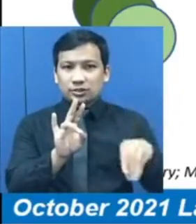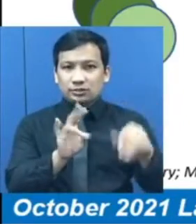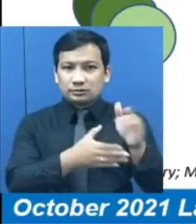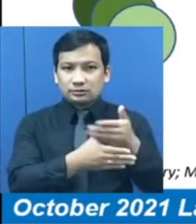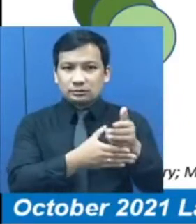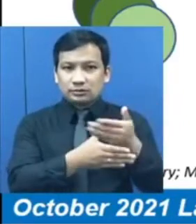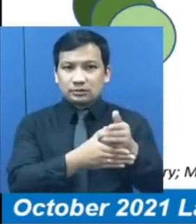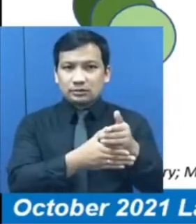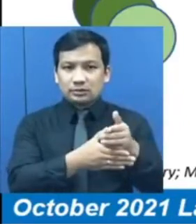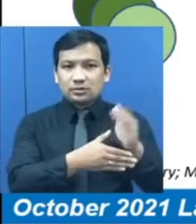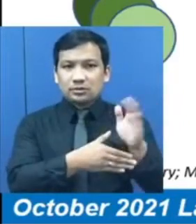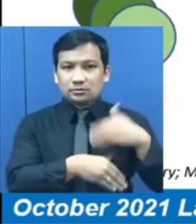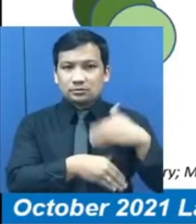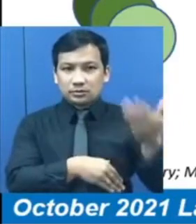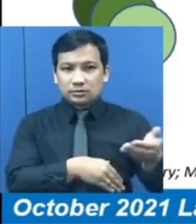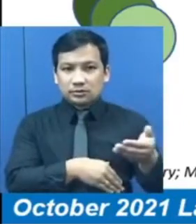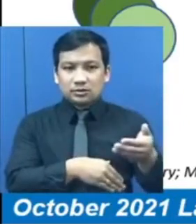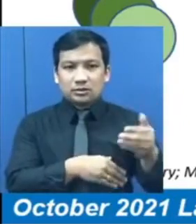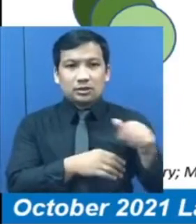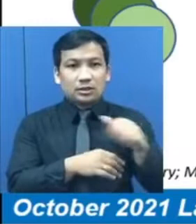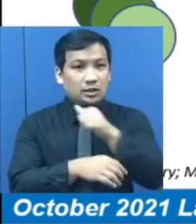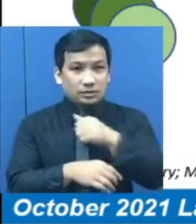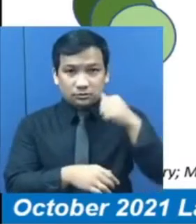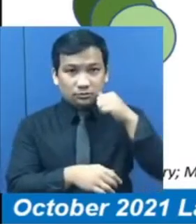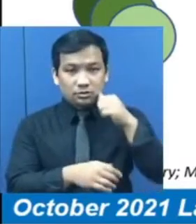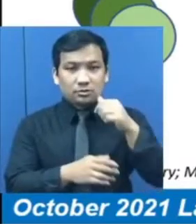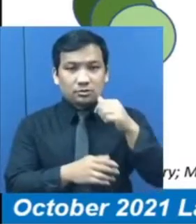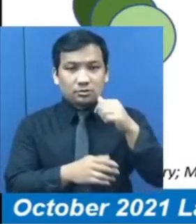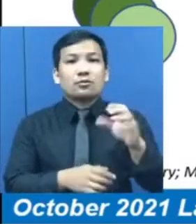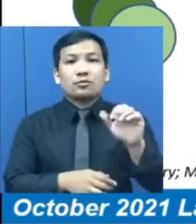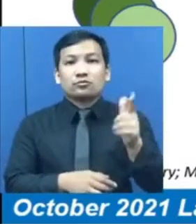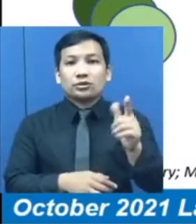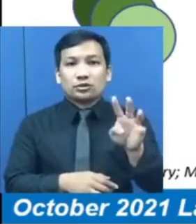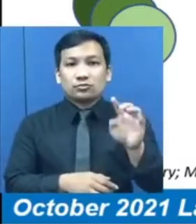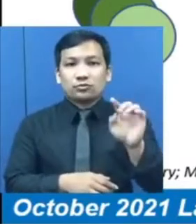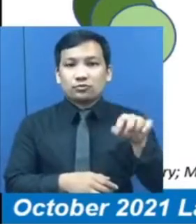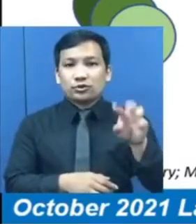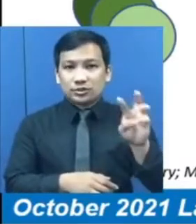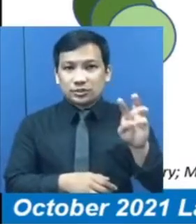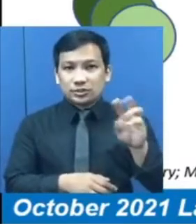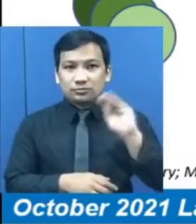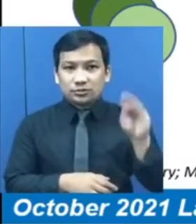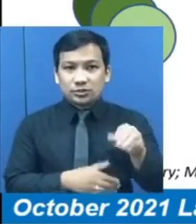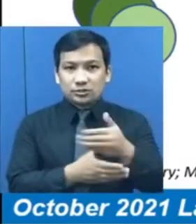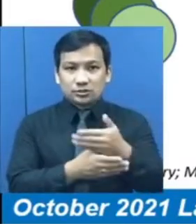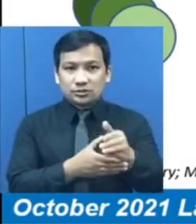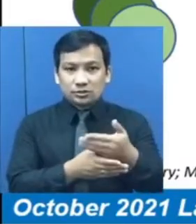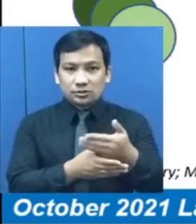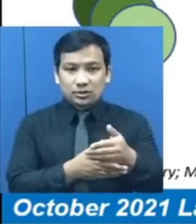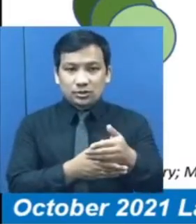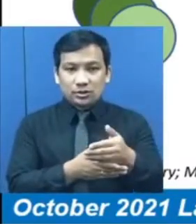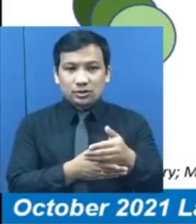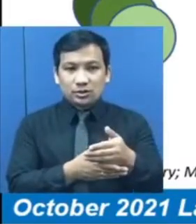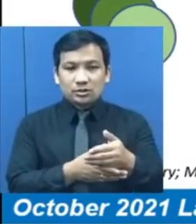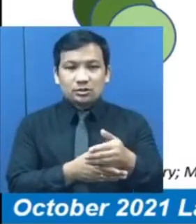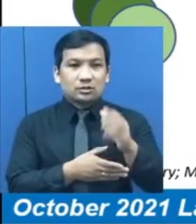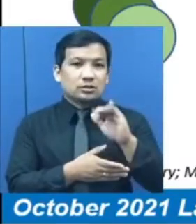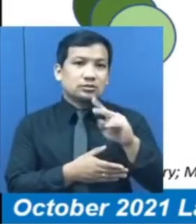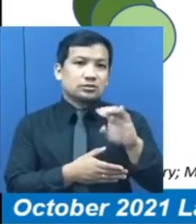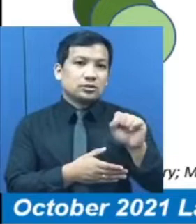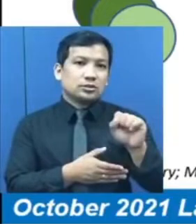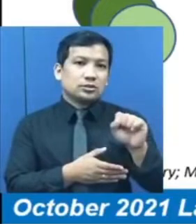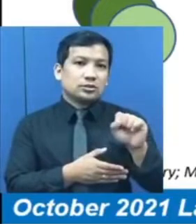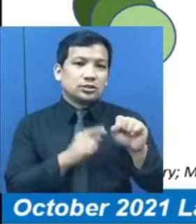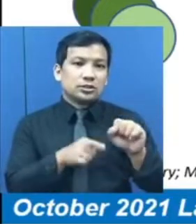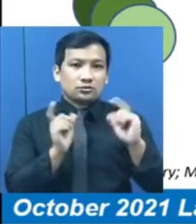Kasunod dito ang agriculture sector na may 24.6% share, habang ang industry sector naman